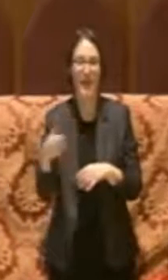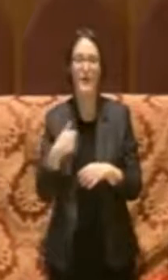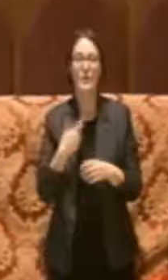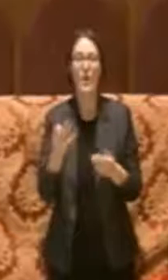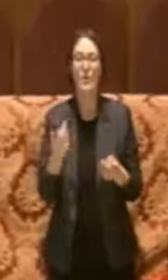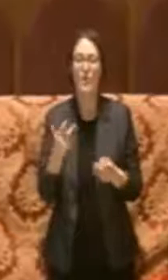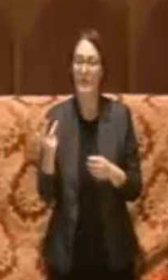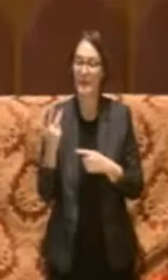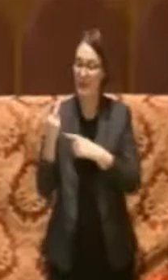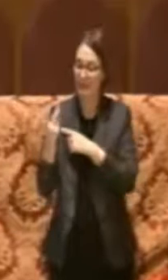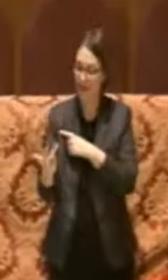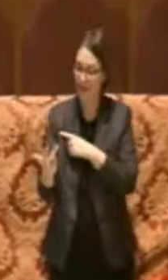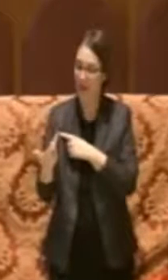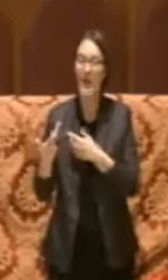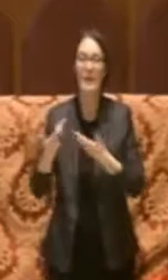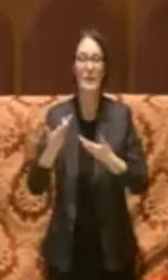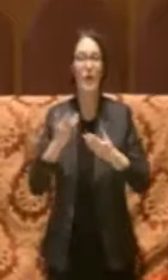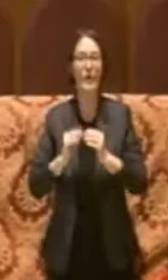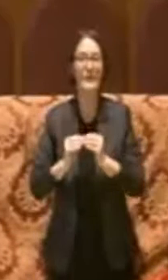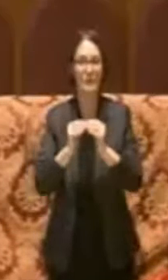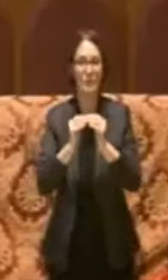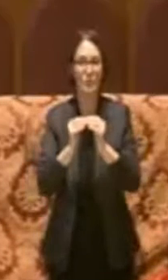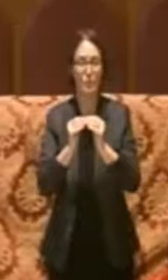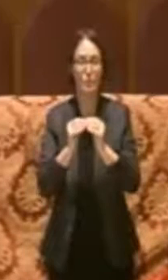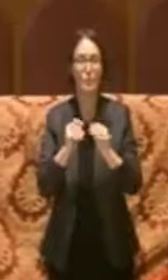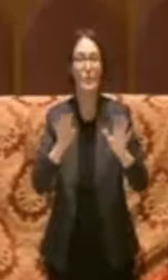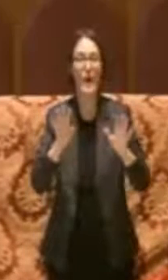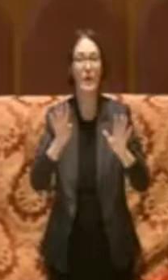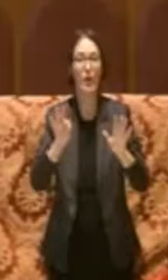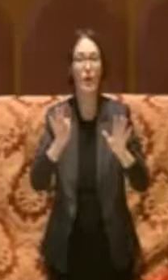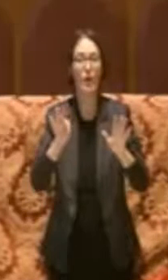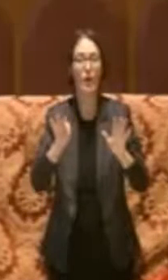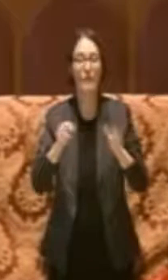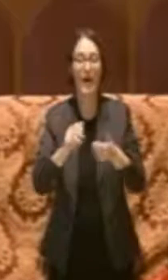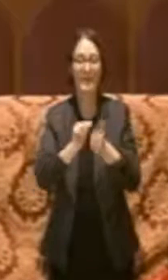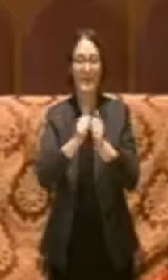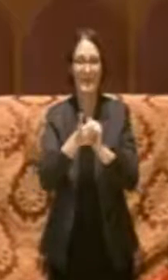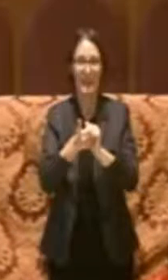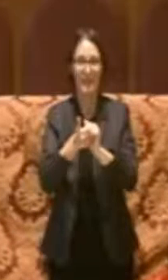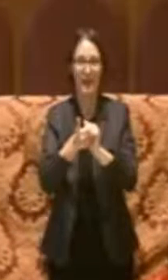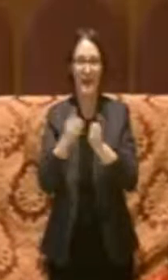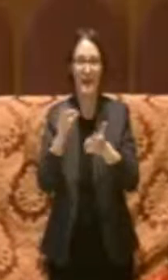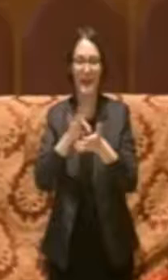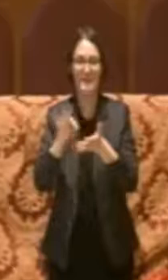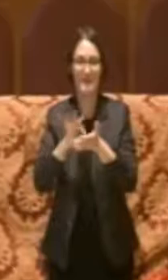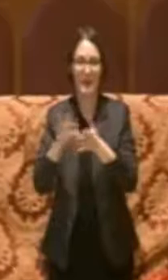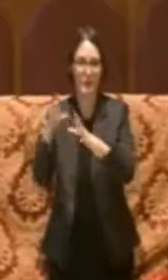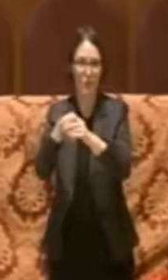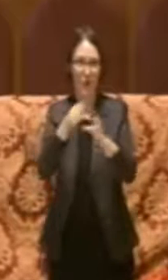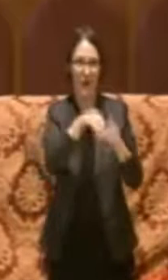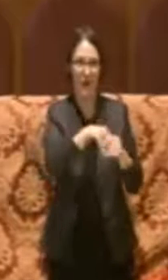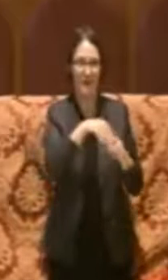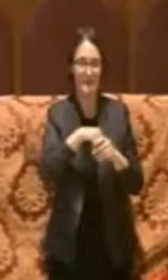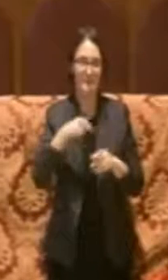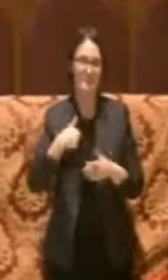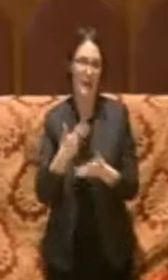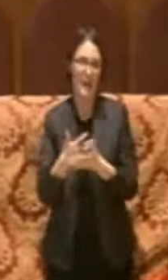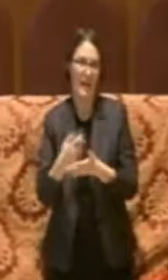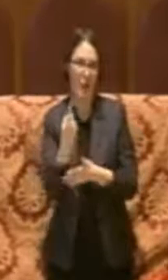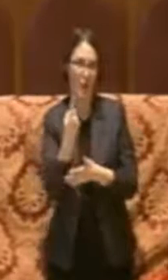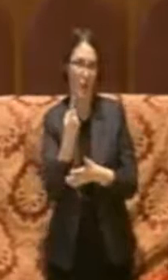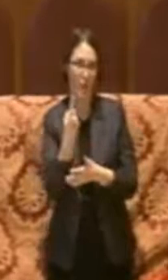palestre scolastiche. Tra l'altro, approfitto per raccontare un aneddoto molto divertente. Recentemente, un